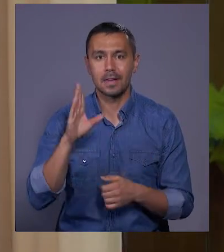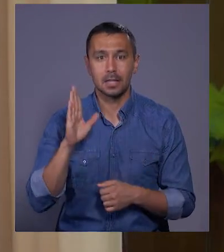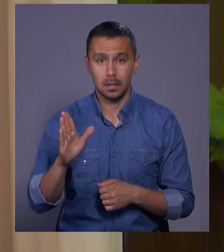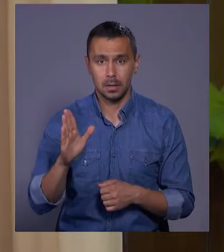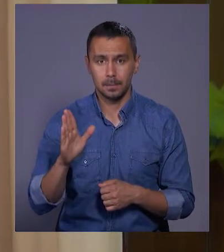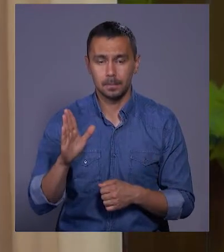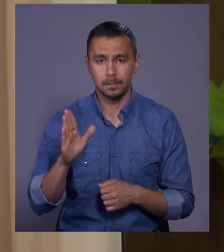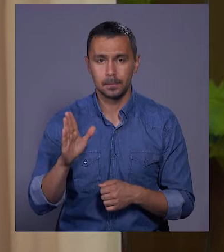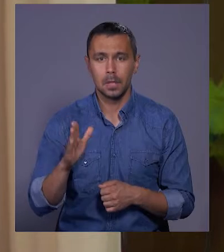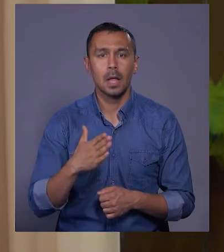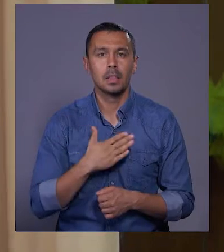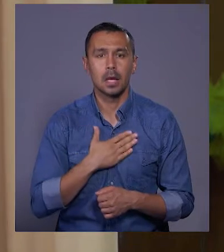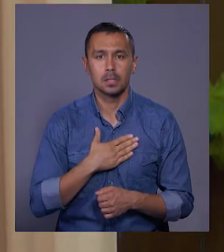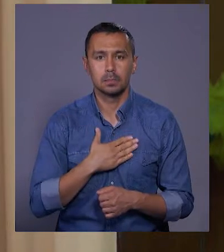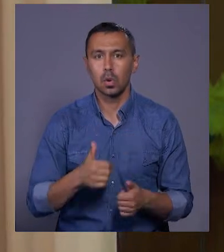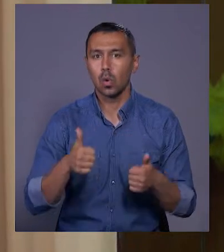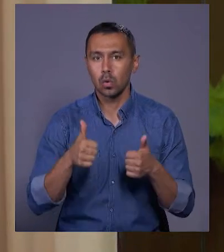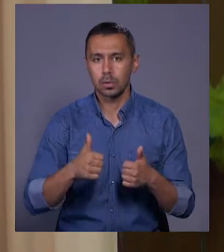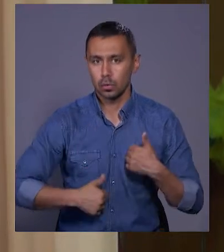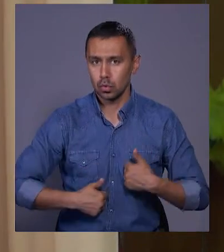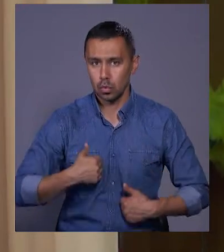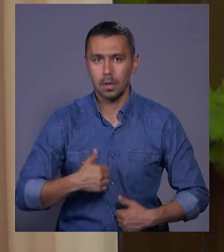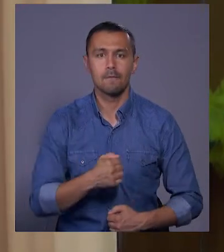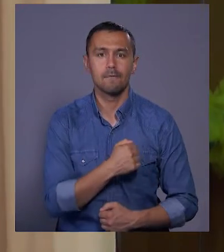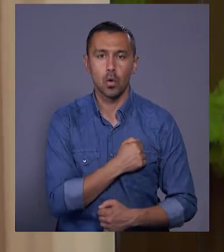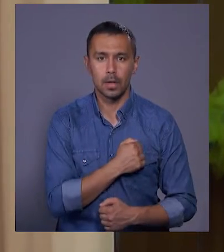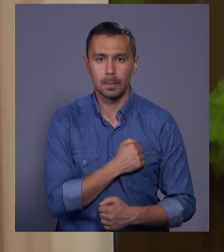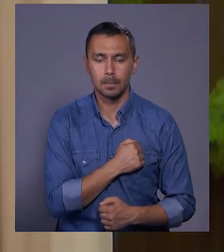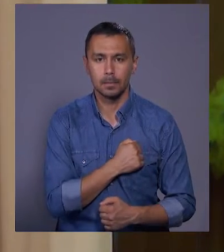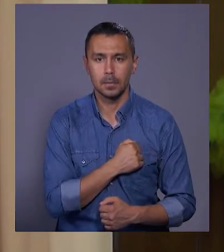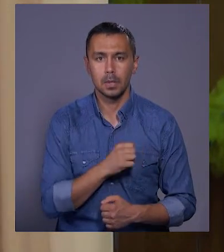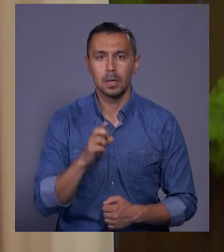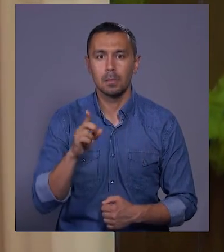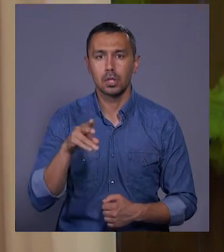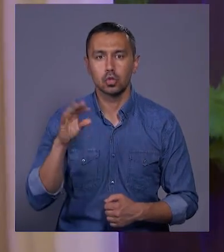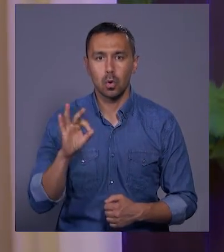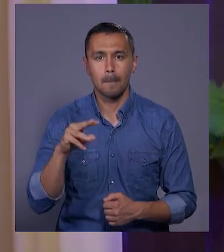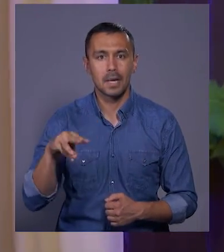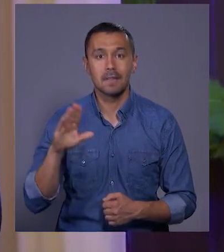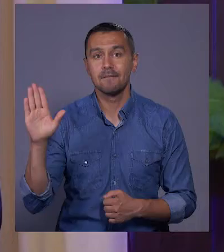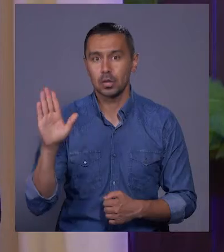нашим хорошим, достойним воїнам Блажко Максим Дмитрович.